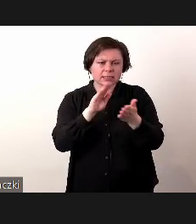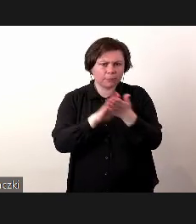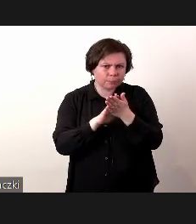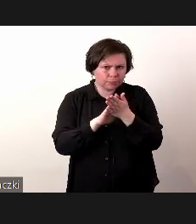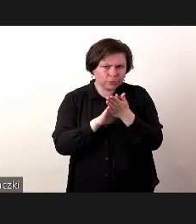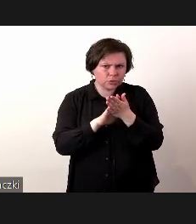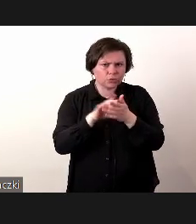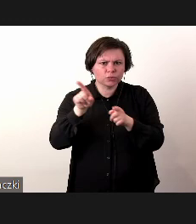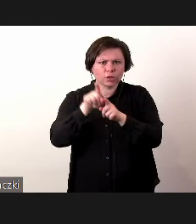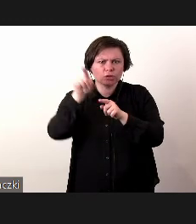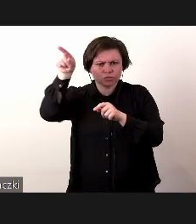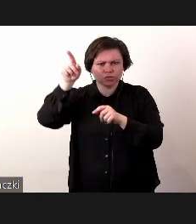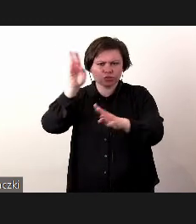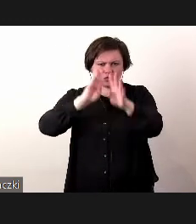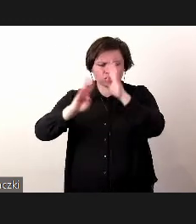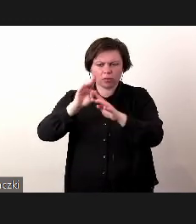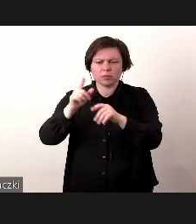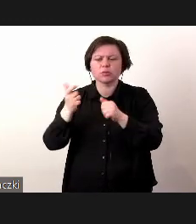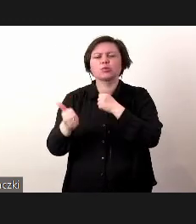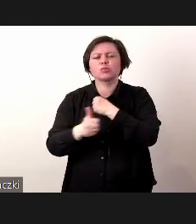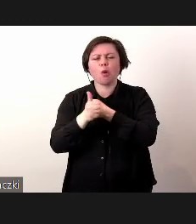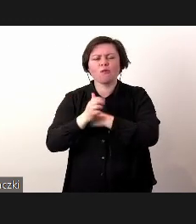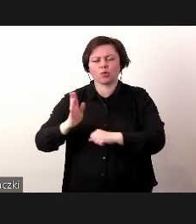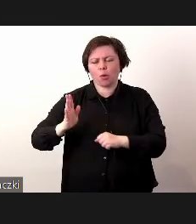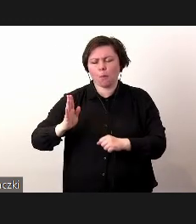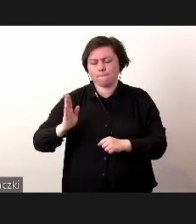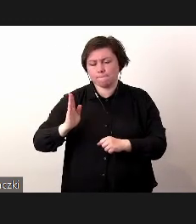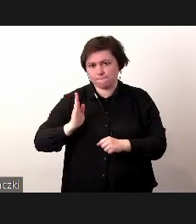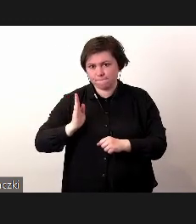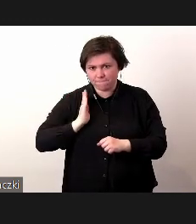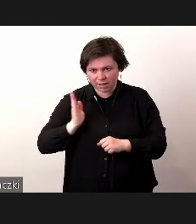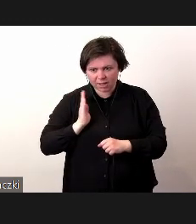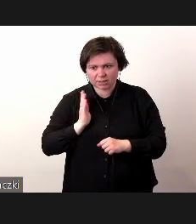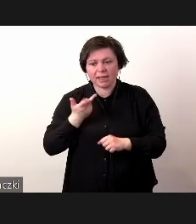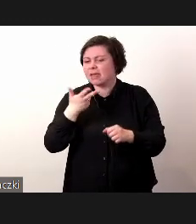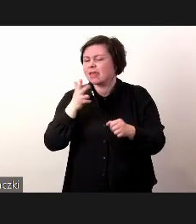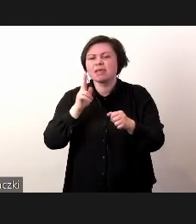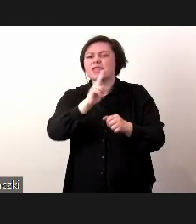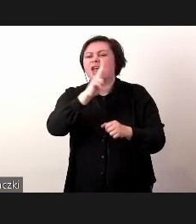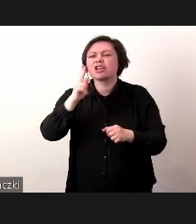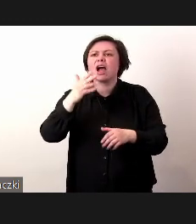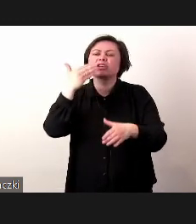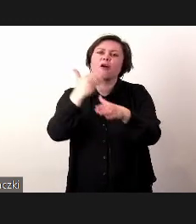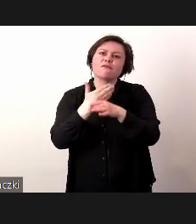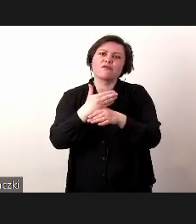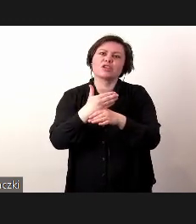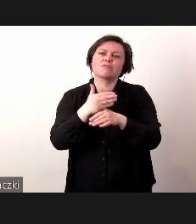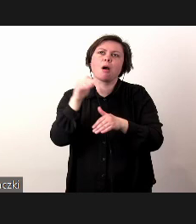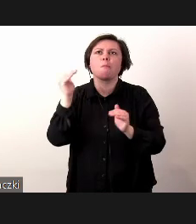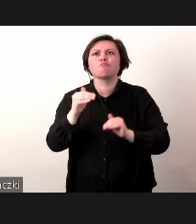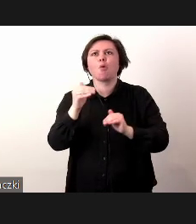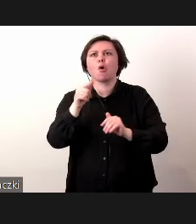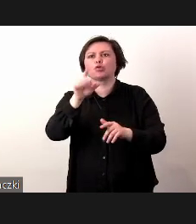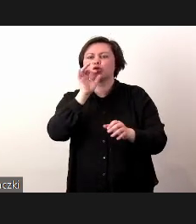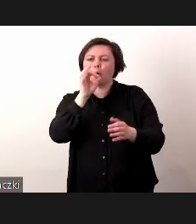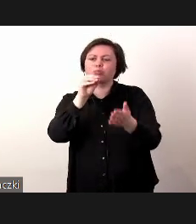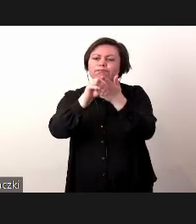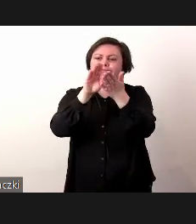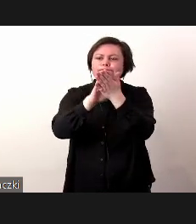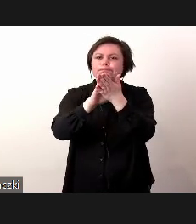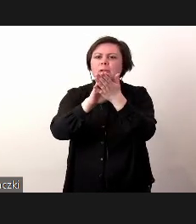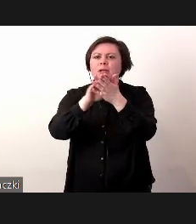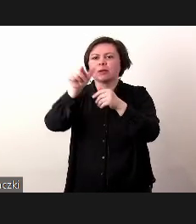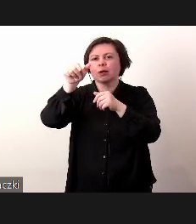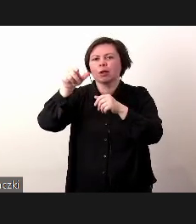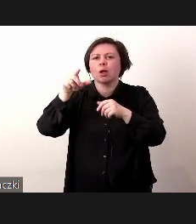instalujemy u klientów z racji bezpieczeństwa. To znaczy nie każda firma jest w stanie sobie pozwolić na to, żeby było to zainstalowane gdzieś